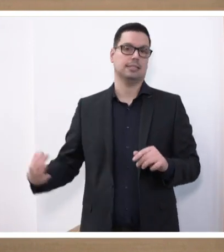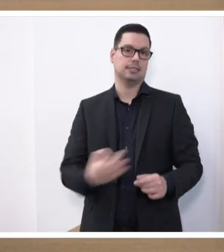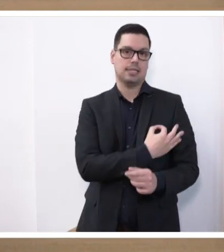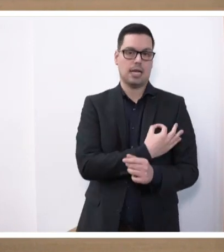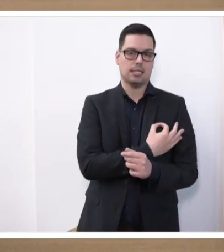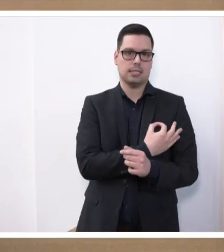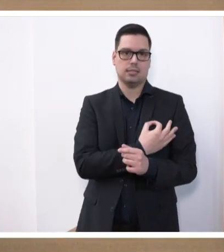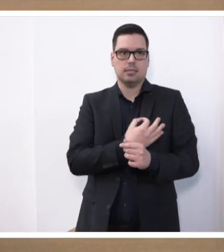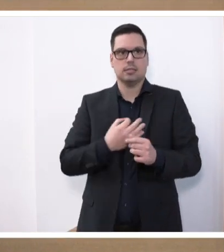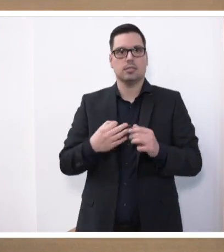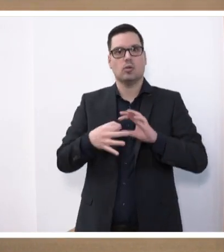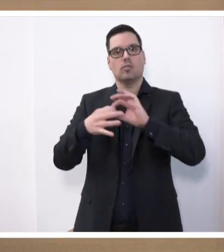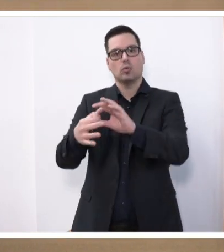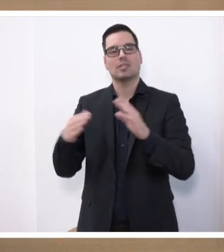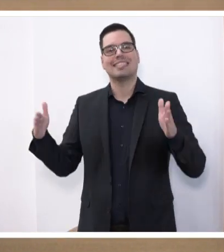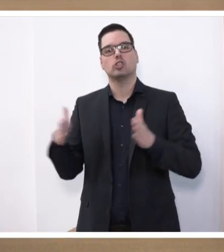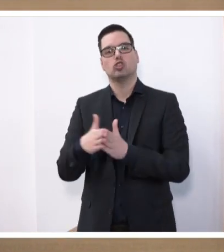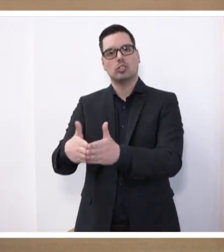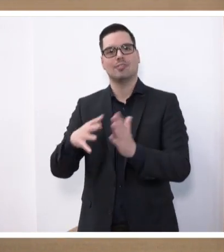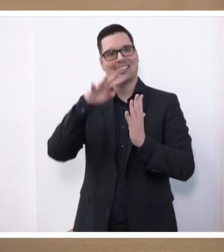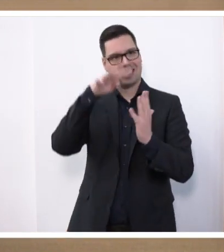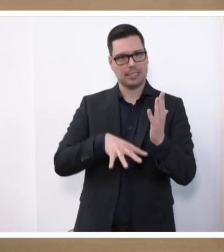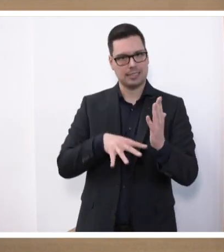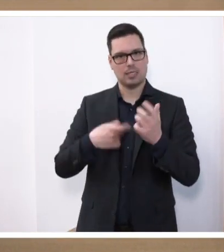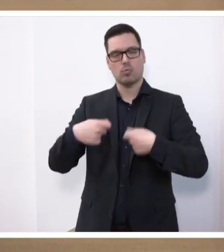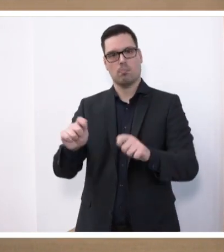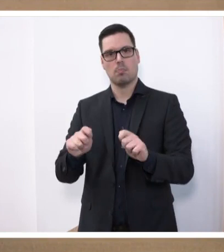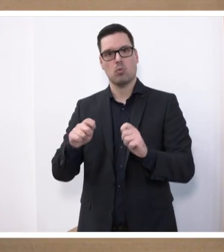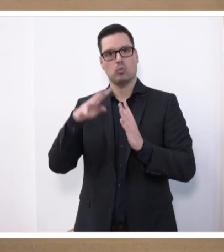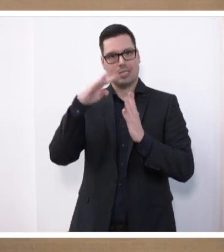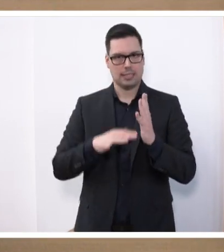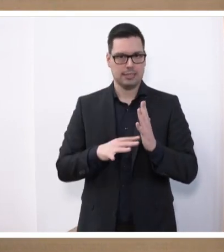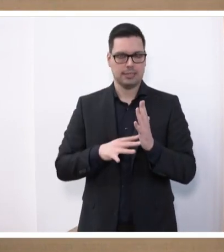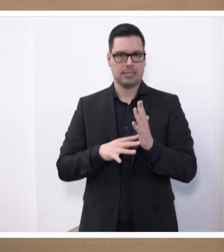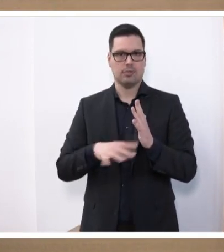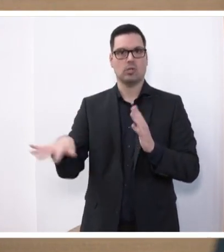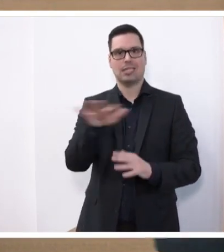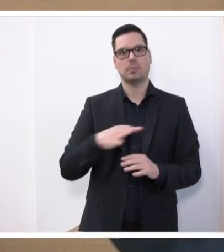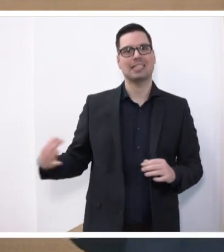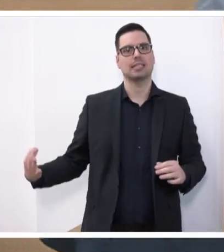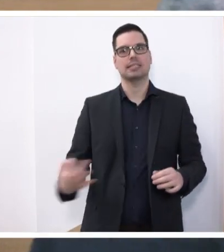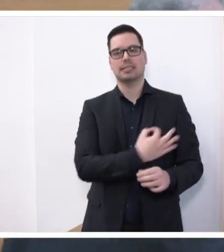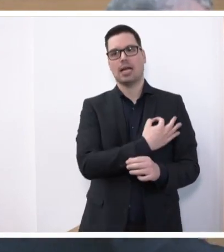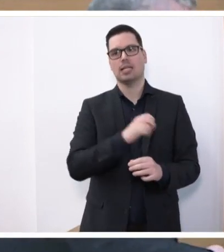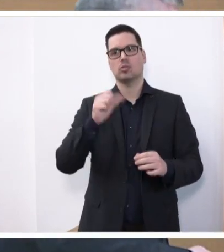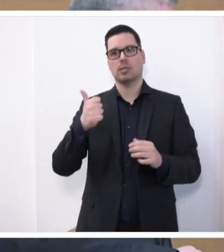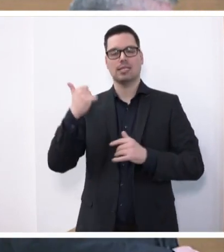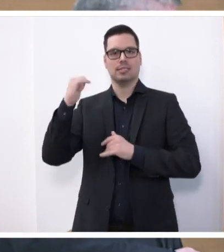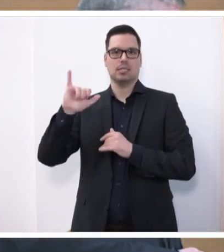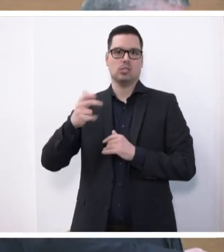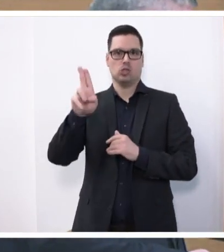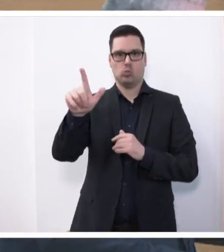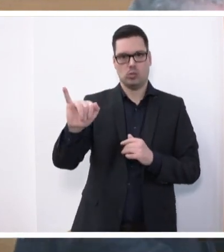Zuständigkeit für die Führung des Schiffsregisters und des Schiffsbauregisters für das Gebiet des Saarlandes zum 1. Juli